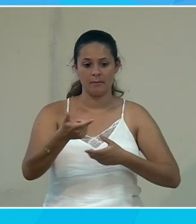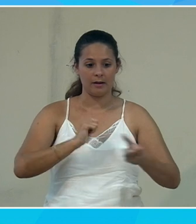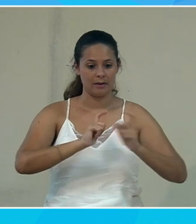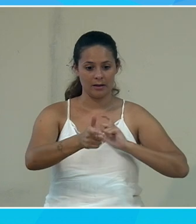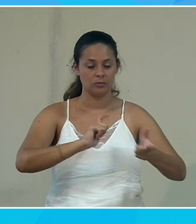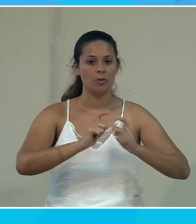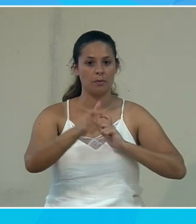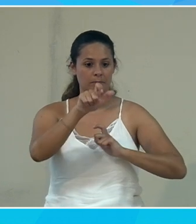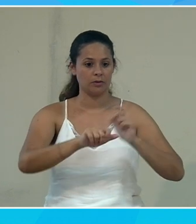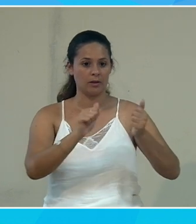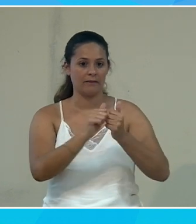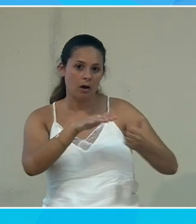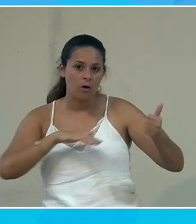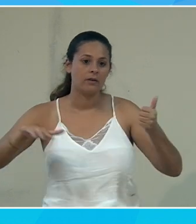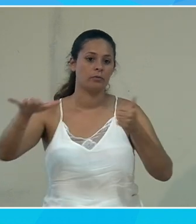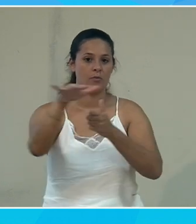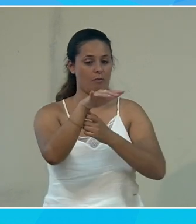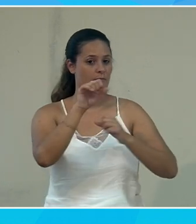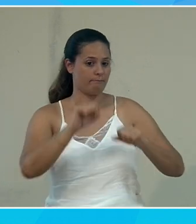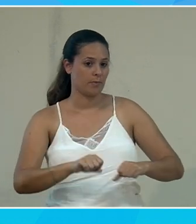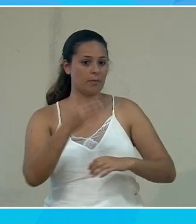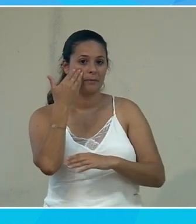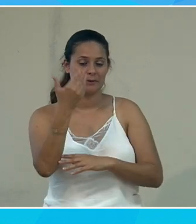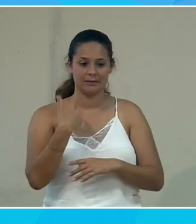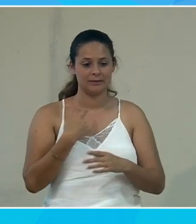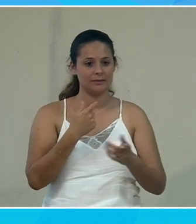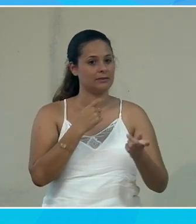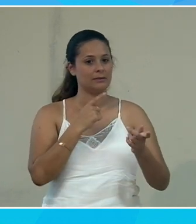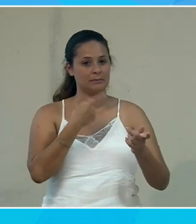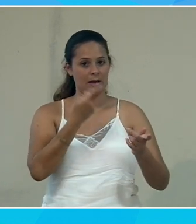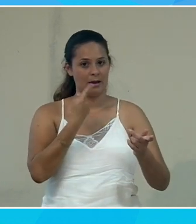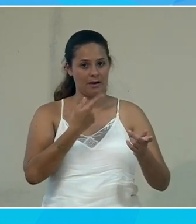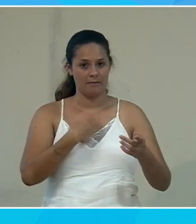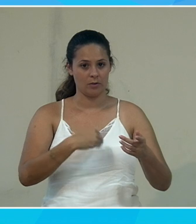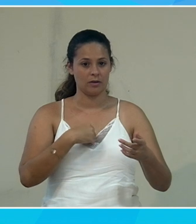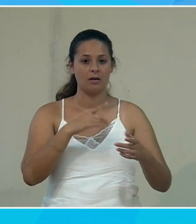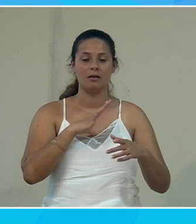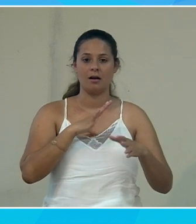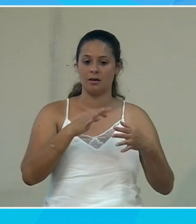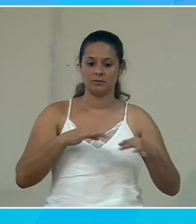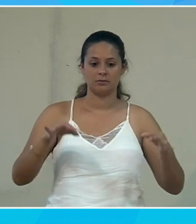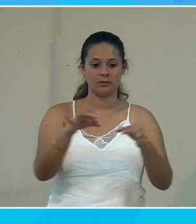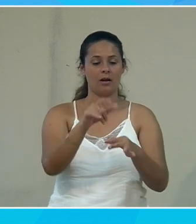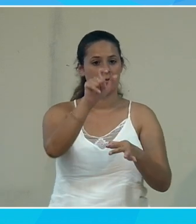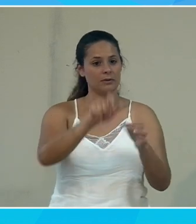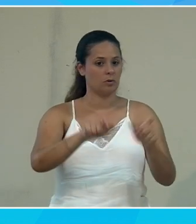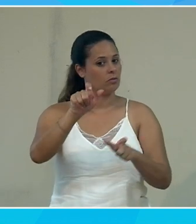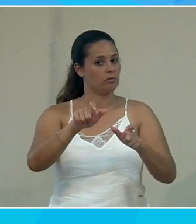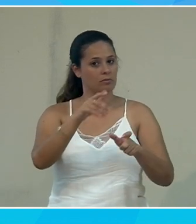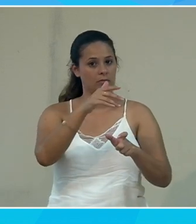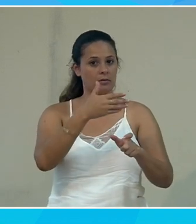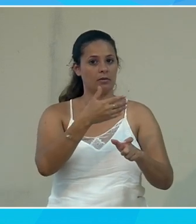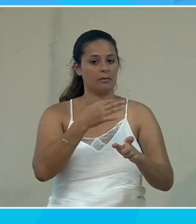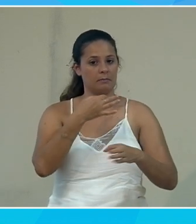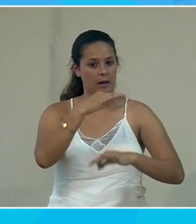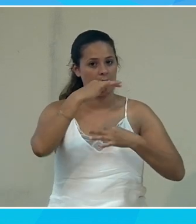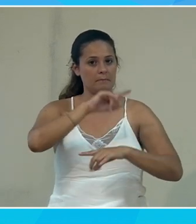personne avec son environnement donc vous pourriez très bien être en train de parler en français et d'avoir des gens dans la salle qui ne parlent pas français donc j'ai